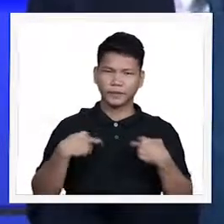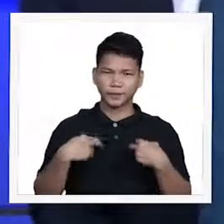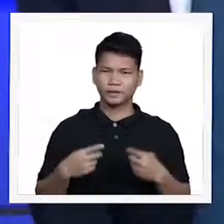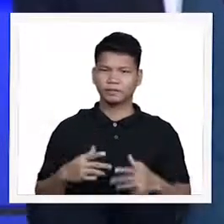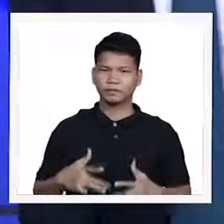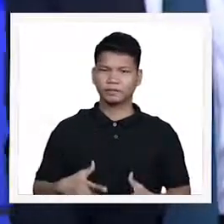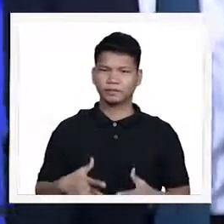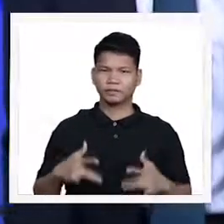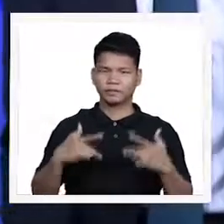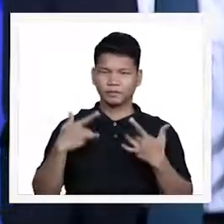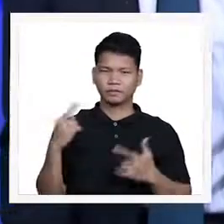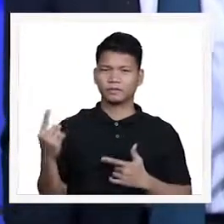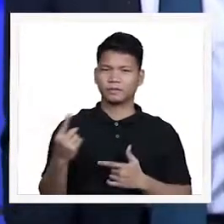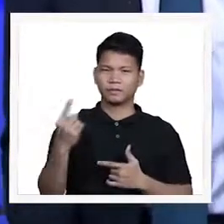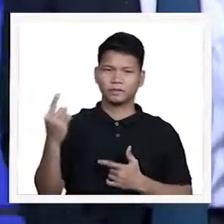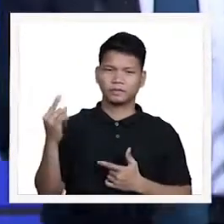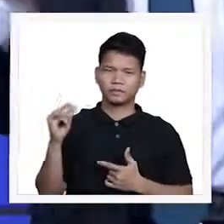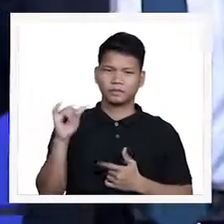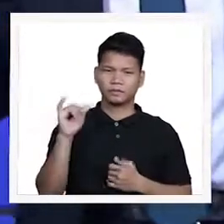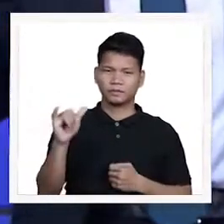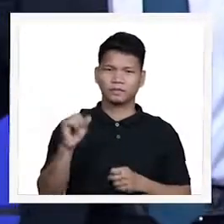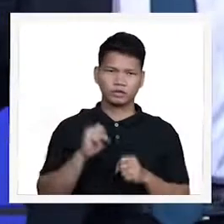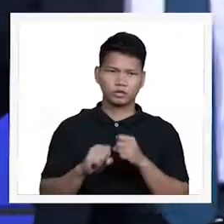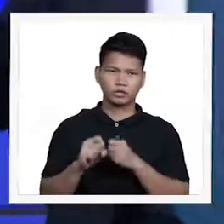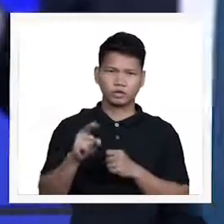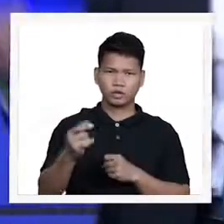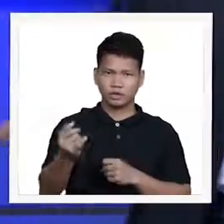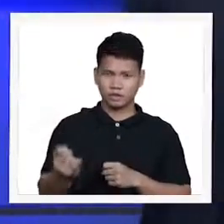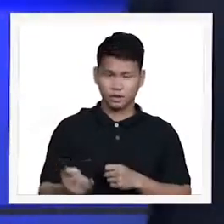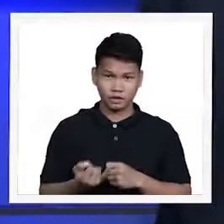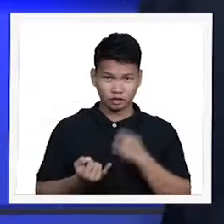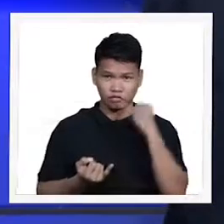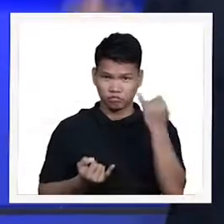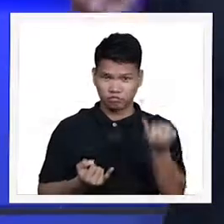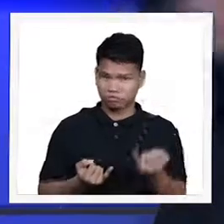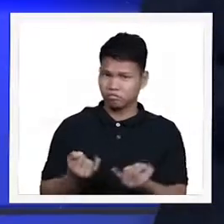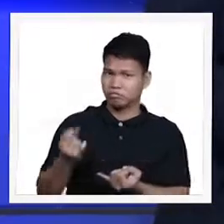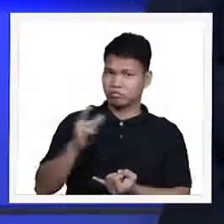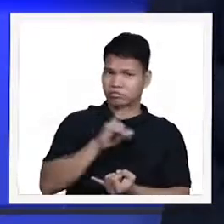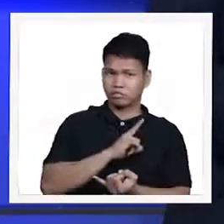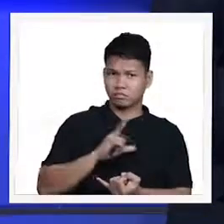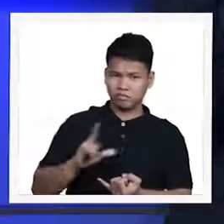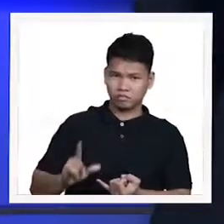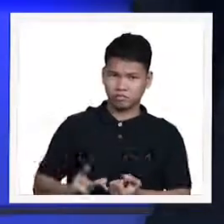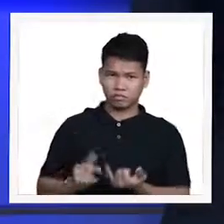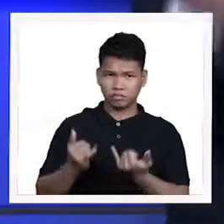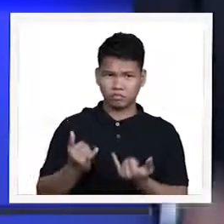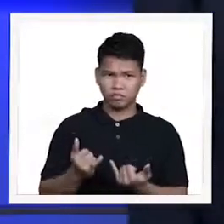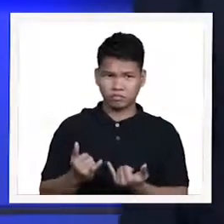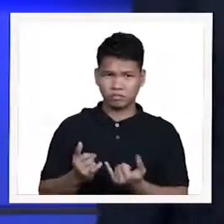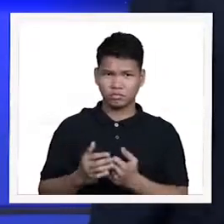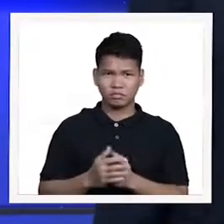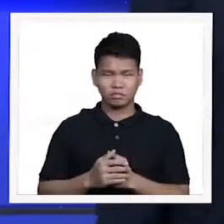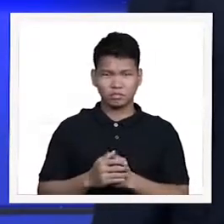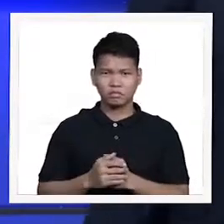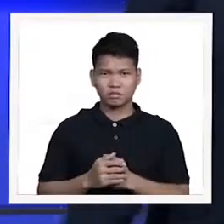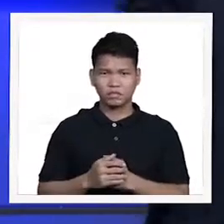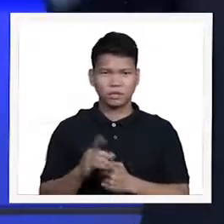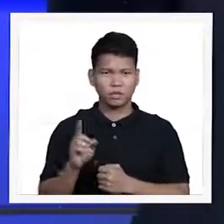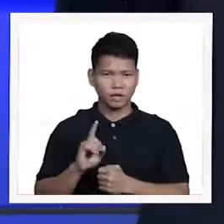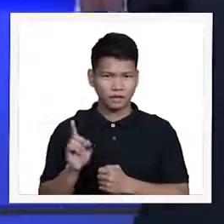buhay na walang hanggan kaya nga't ang invitation ng Diyos ay ganito Christ's invitation